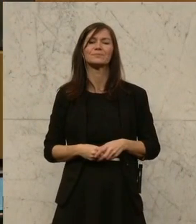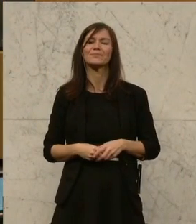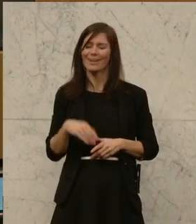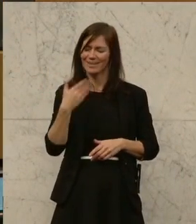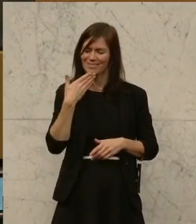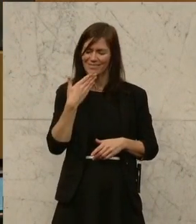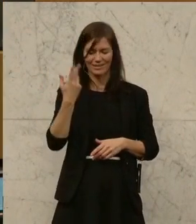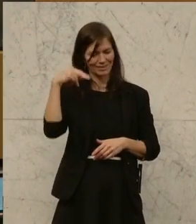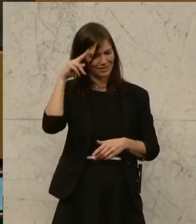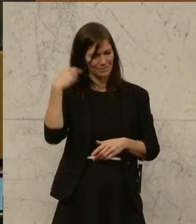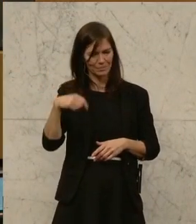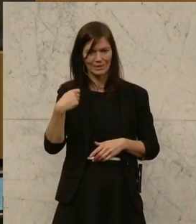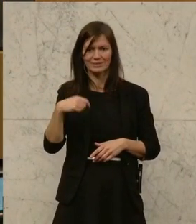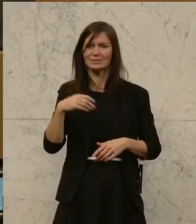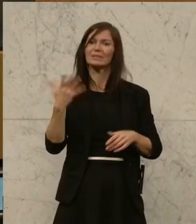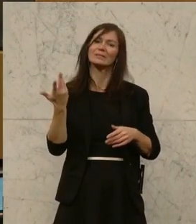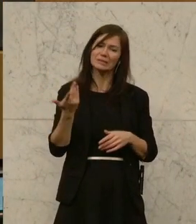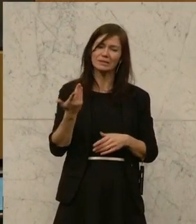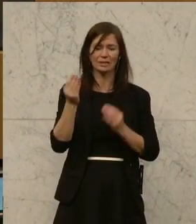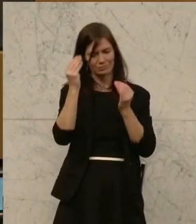rasch aufgehoben werde, und zwar mit dem 01.01.2024.